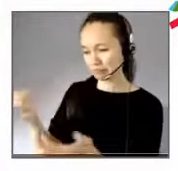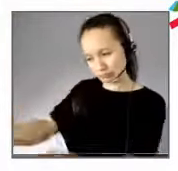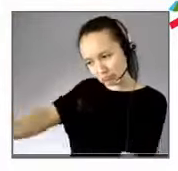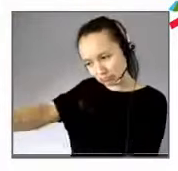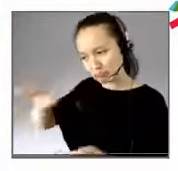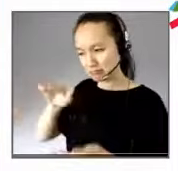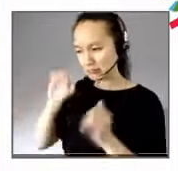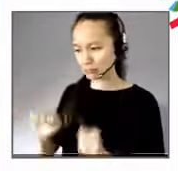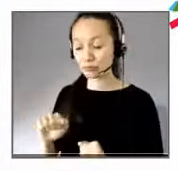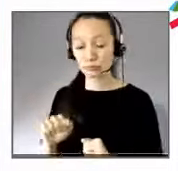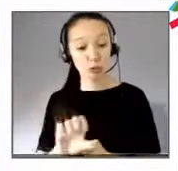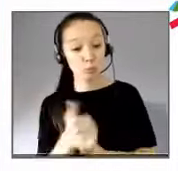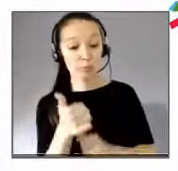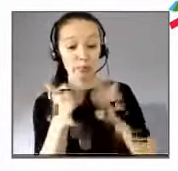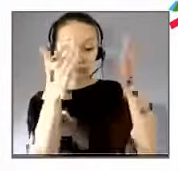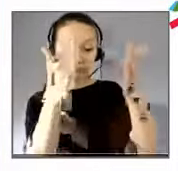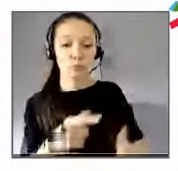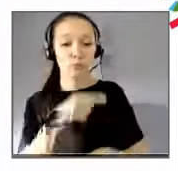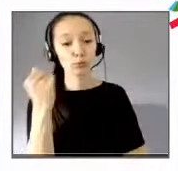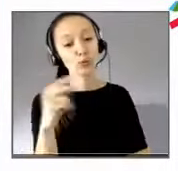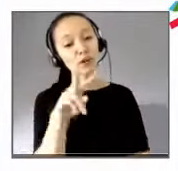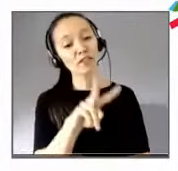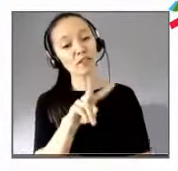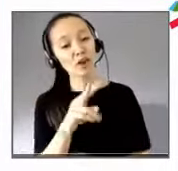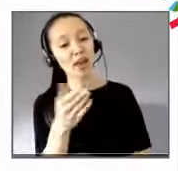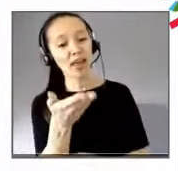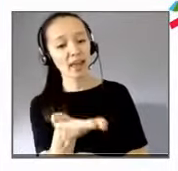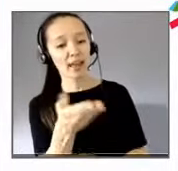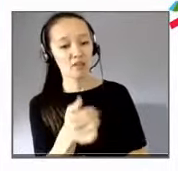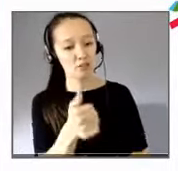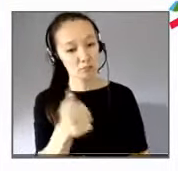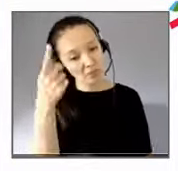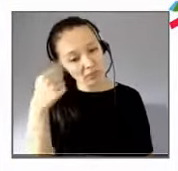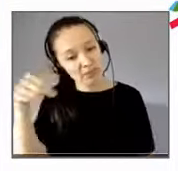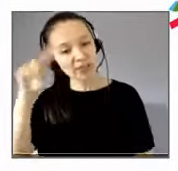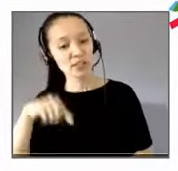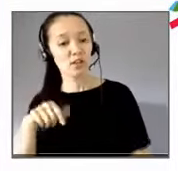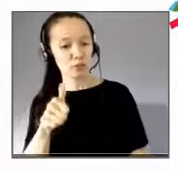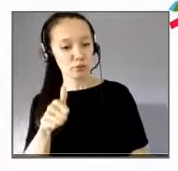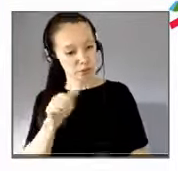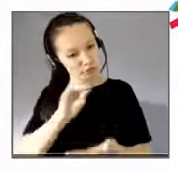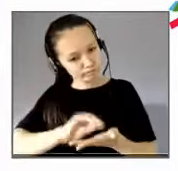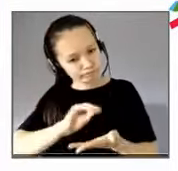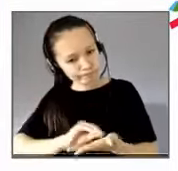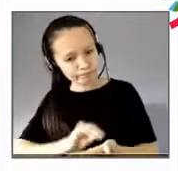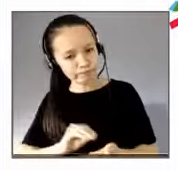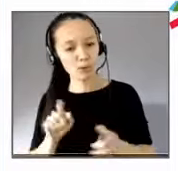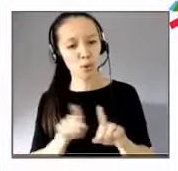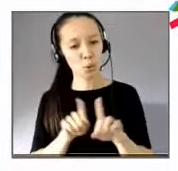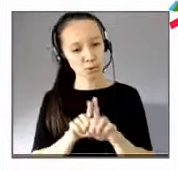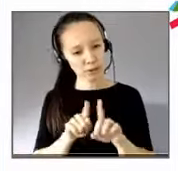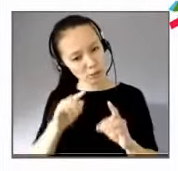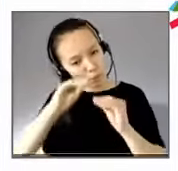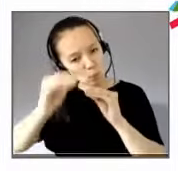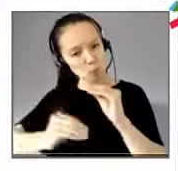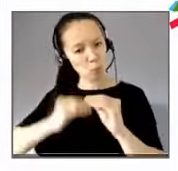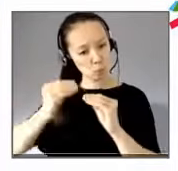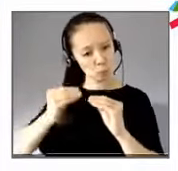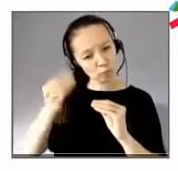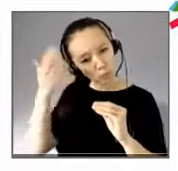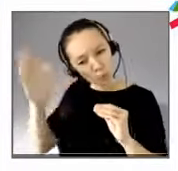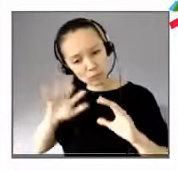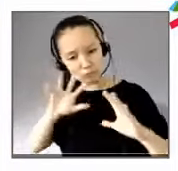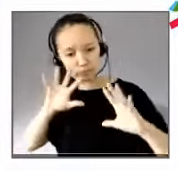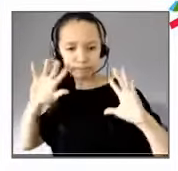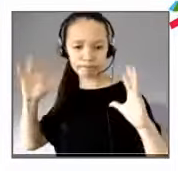vous. Vous êtes donc philosophe, essayiste. Vous êtes classé comme alter-mondialiste, conseiller, maître honoraire à la Cour des comptes, et